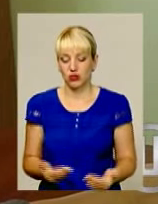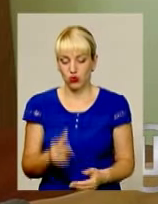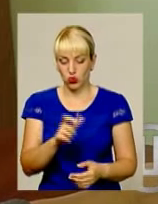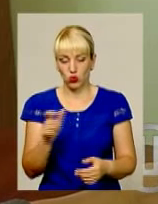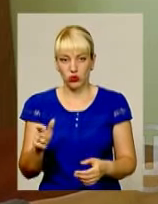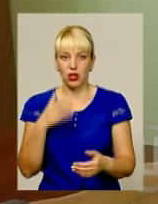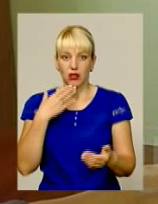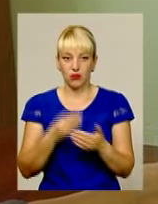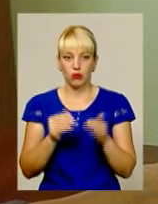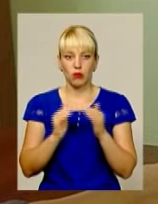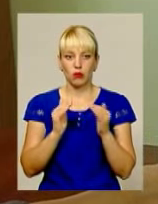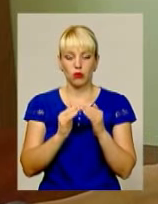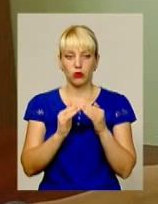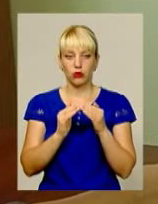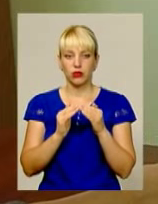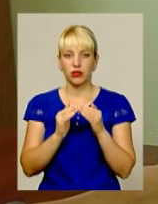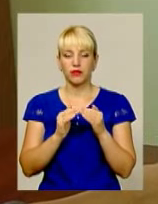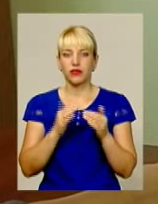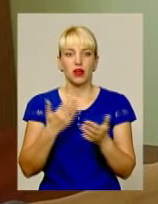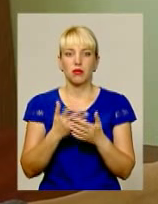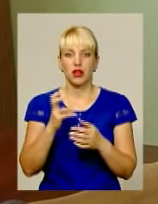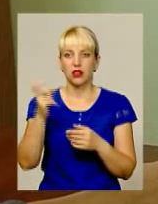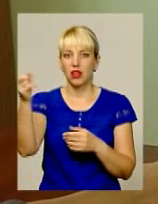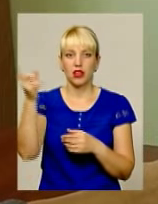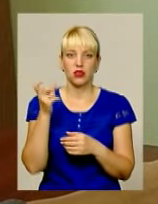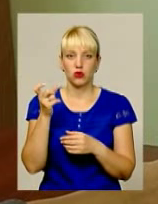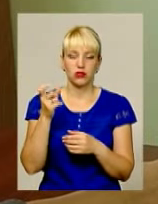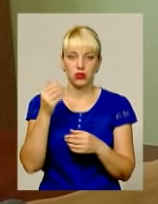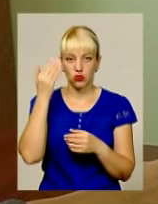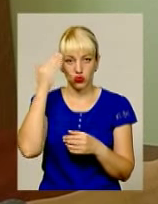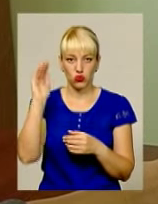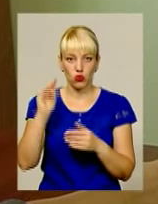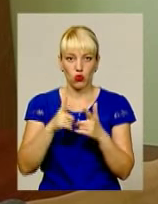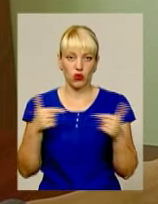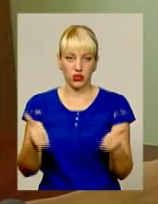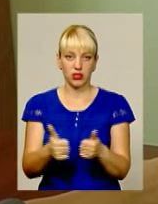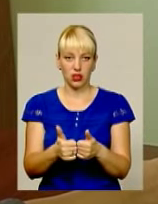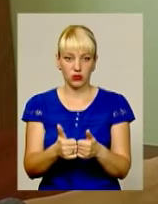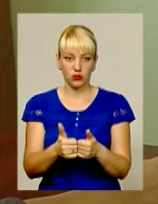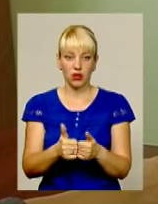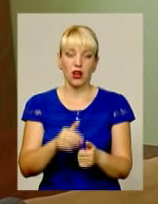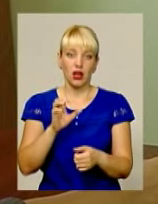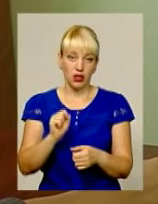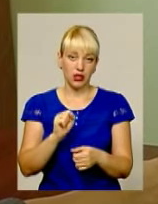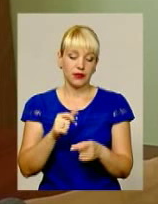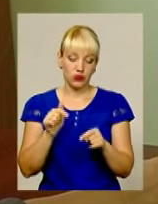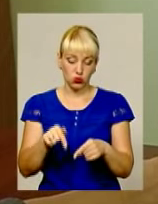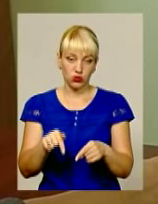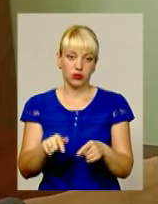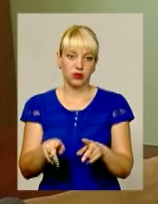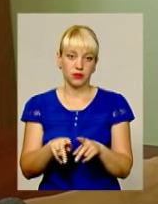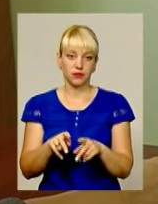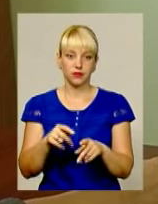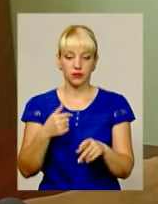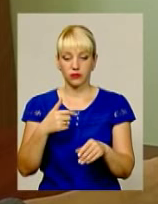вони в своєму будинку не залучають якусь сторонню організацію для обслуговування свого будинку. А тут, в даному випадку, це